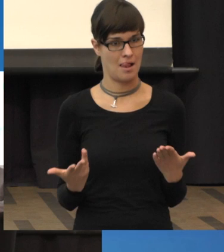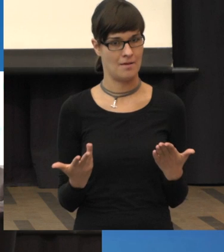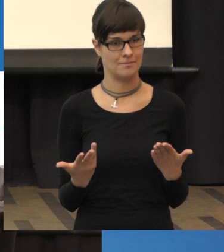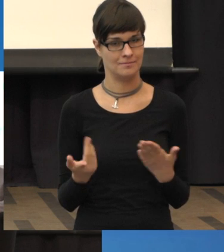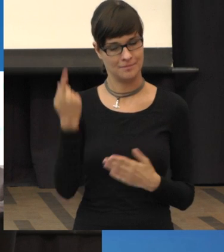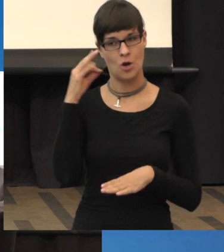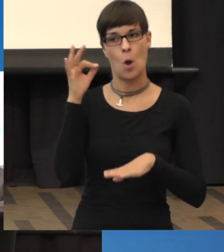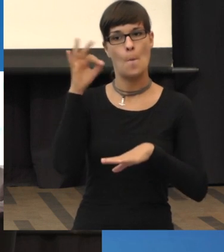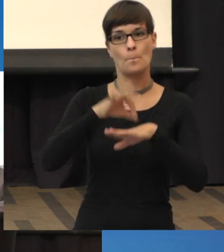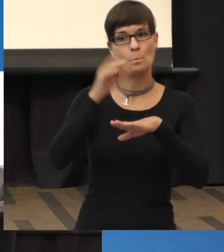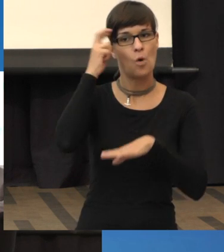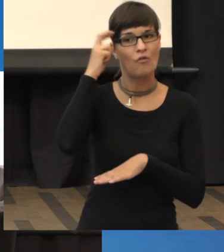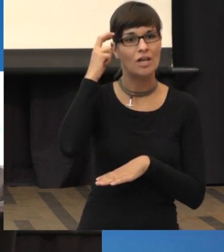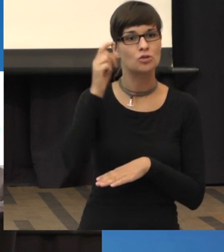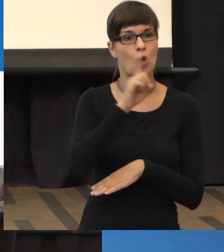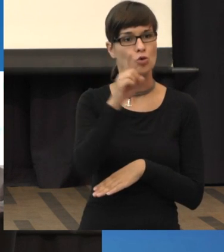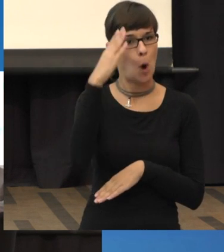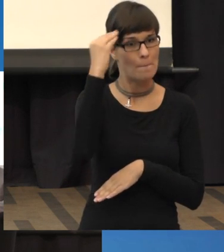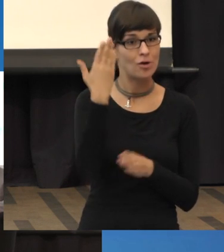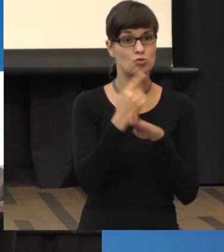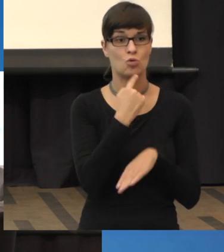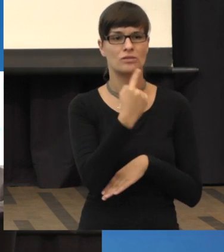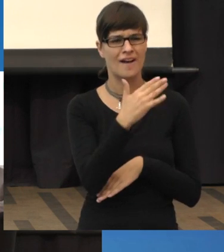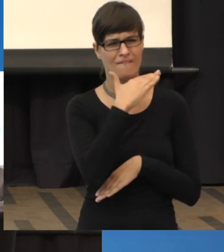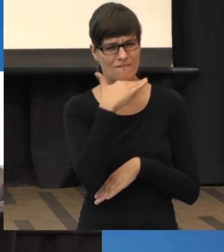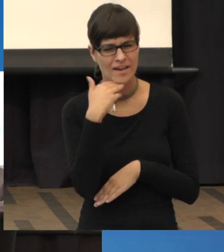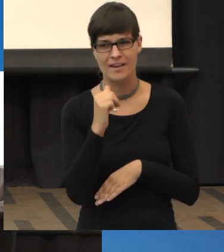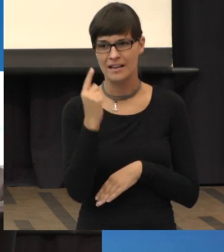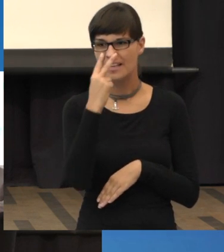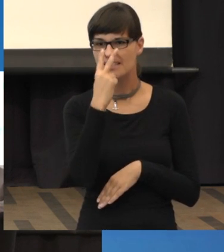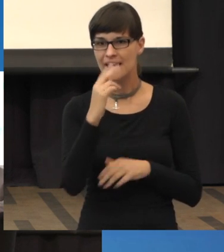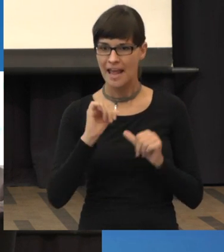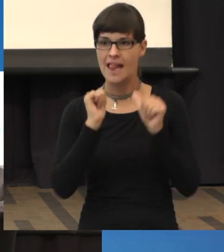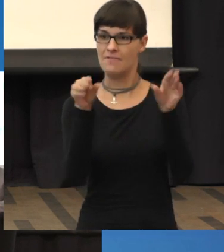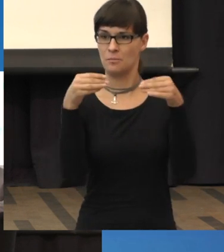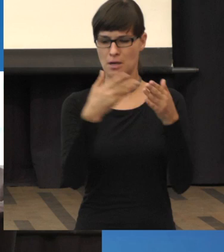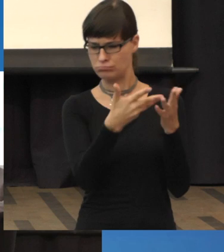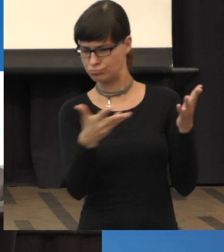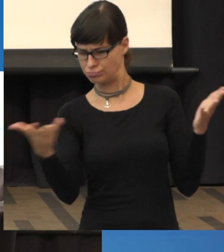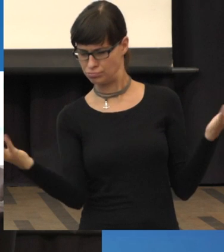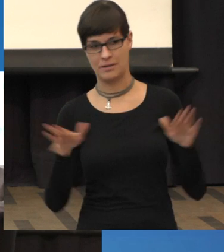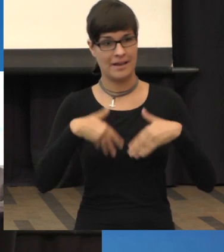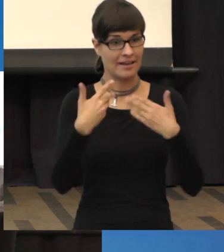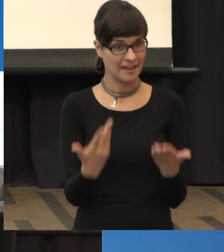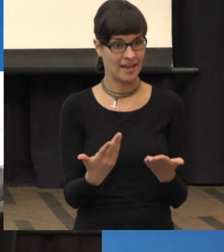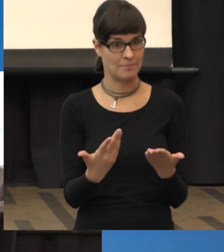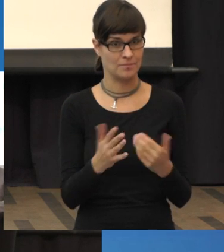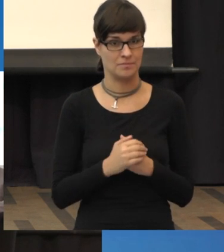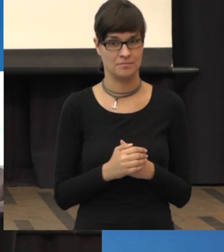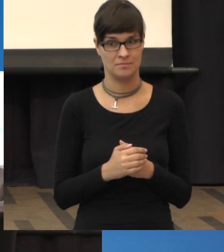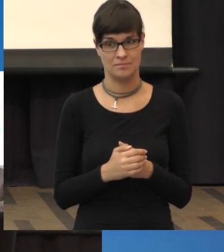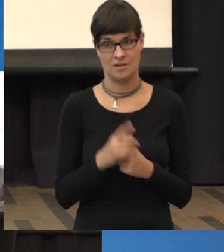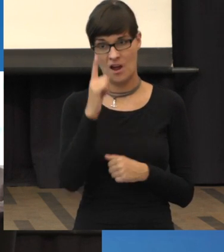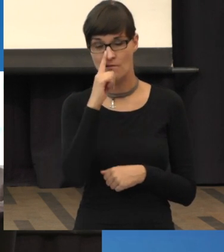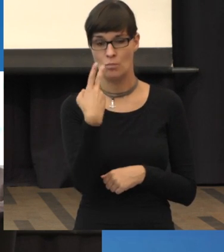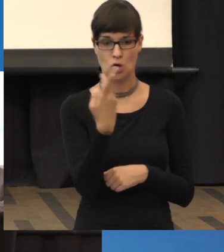dass es dort einiges zu haben gibt, was den Alltag erleichtern kann. Wenn Menschen in einer Partnerschaft leben,